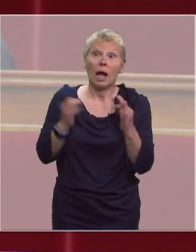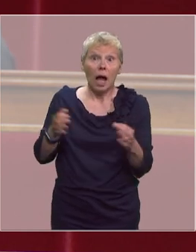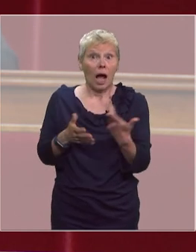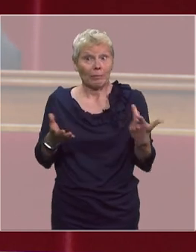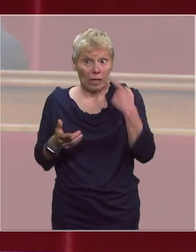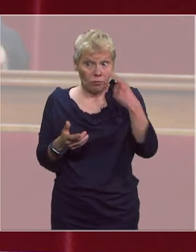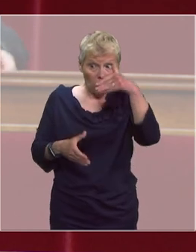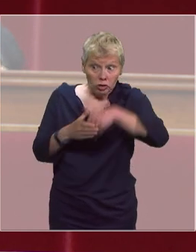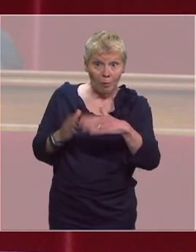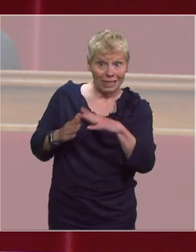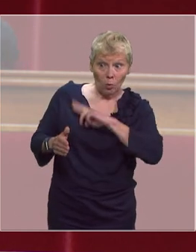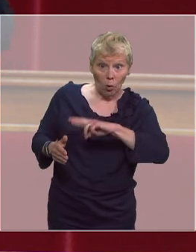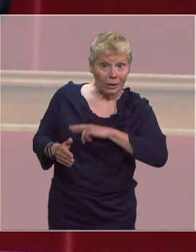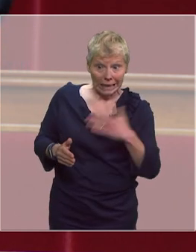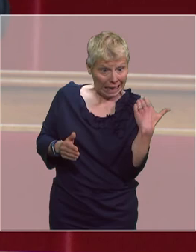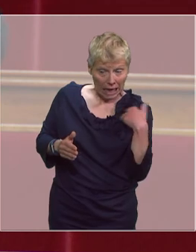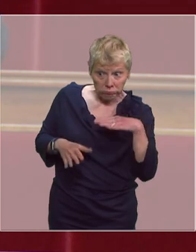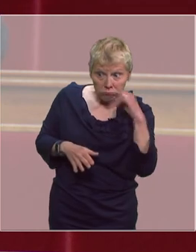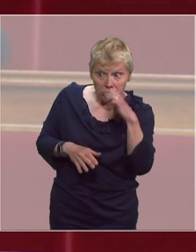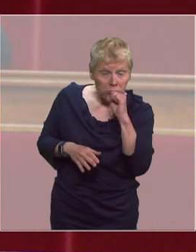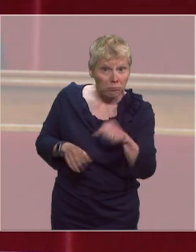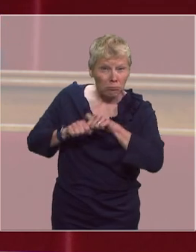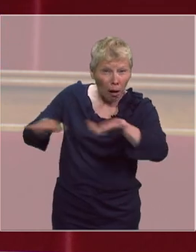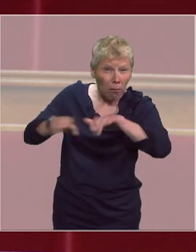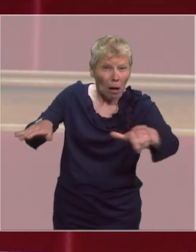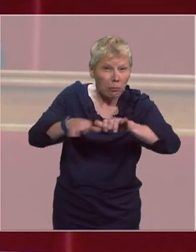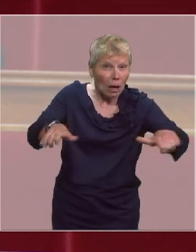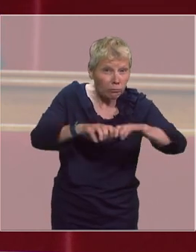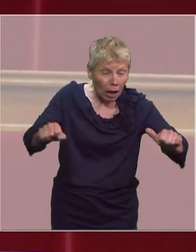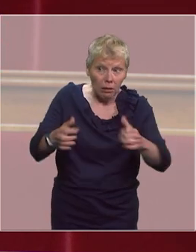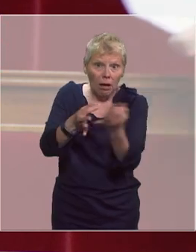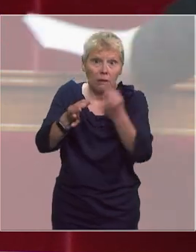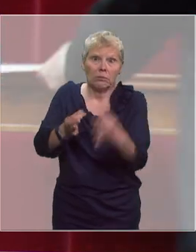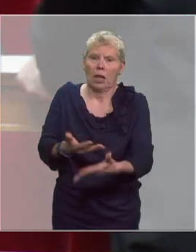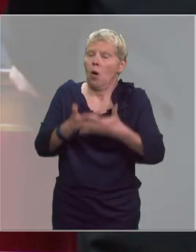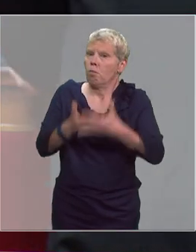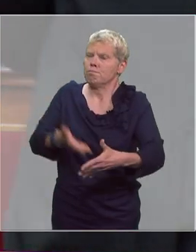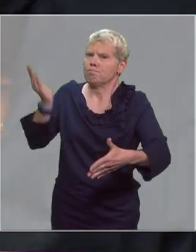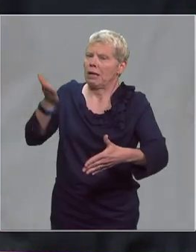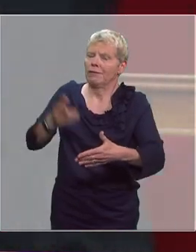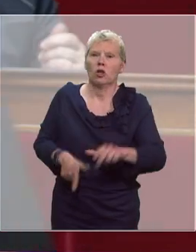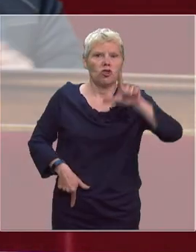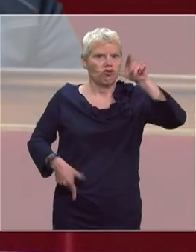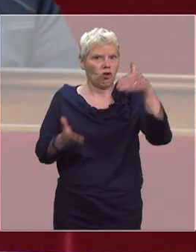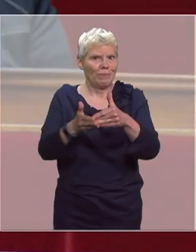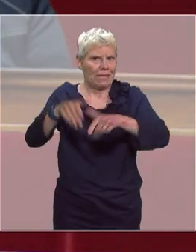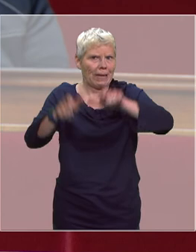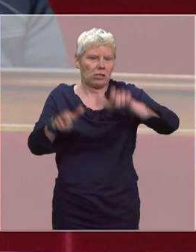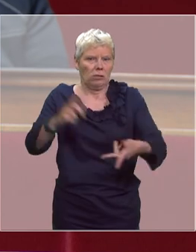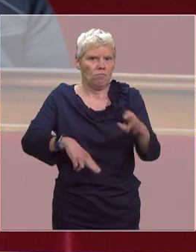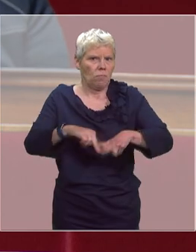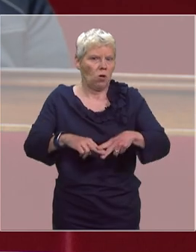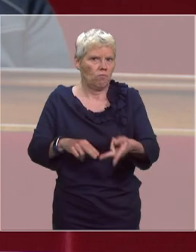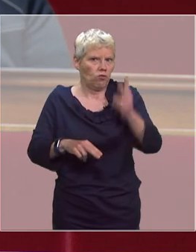'épidémie au sein des EHPAD et des établissements médico-sociaux avec un bilan particulièrement lourd puisque plus de 2 000 personnes y sont décédées.